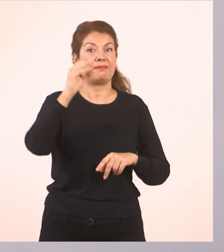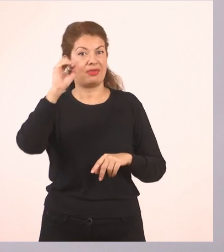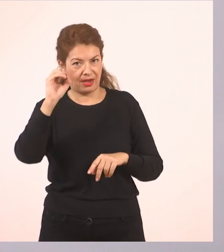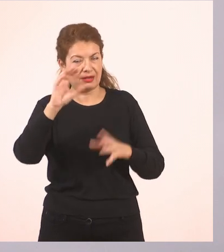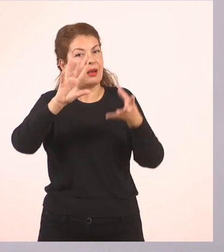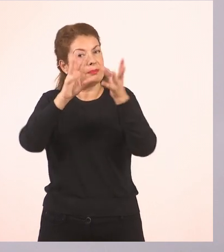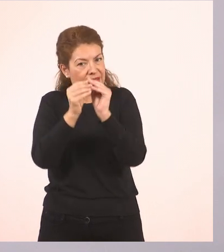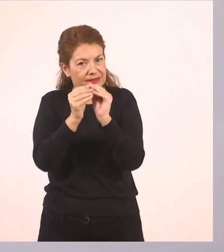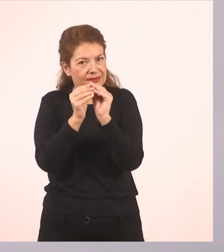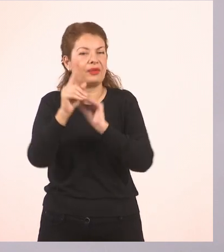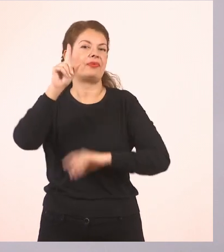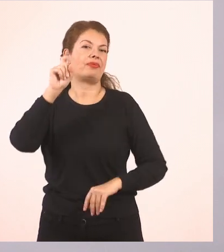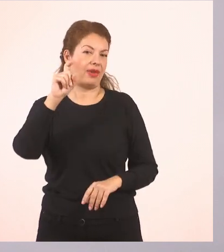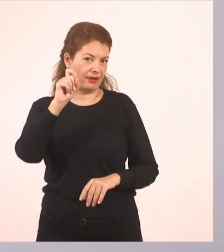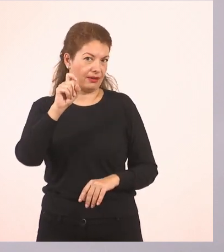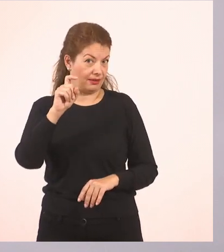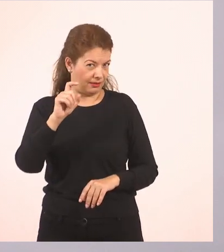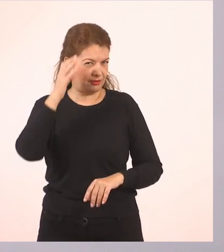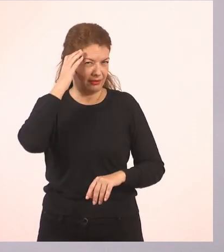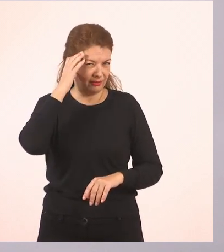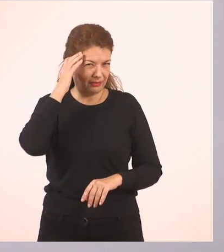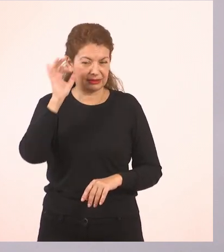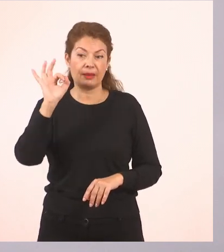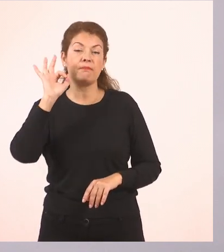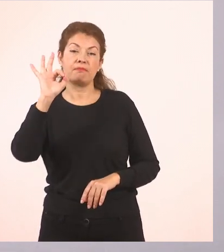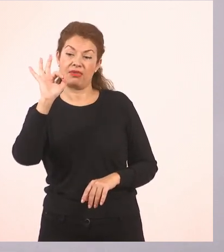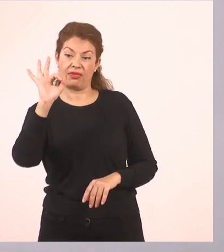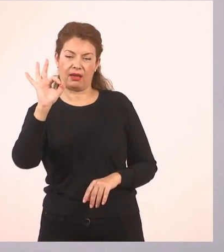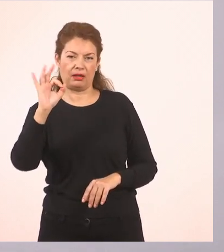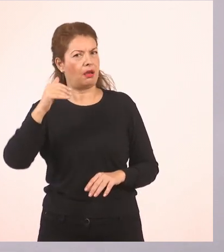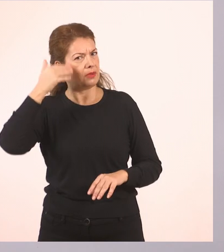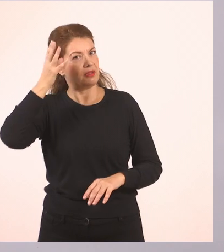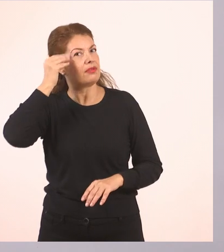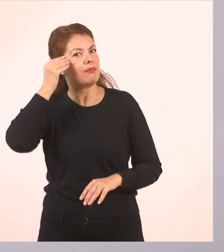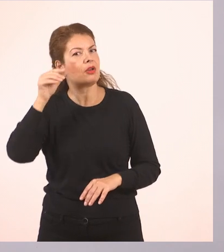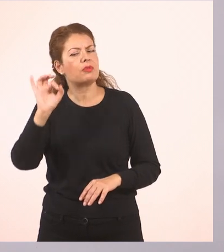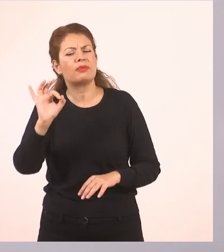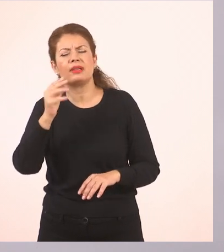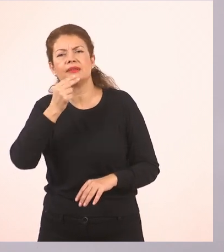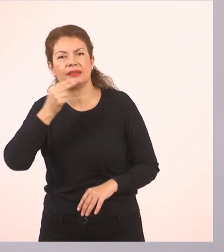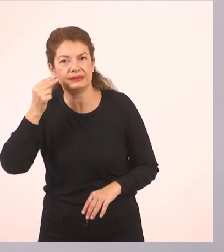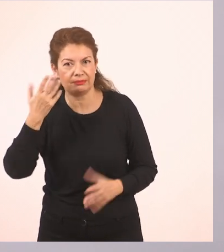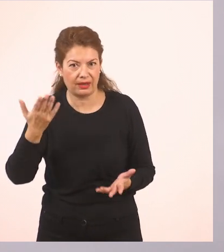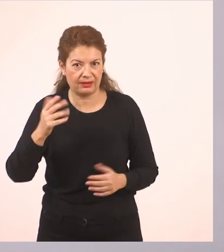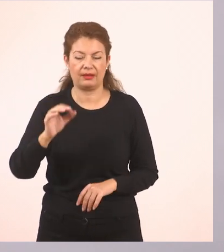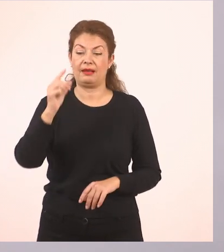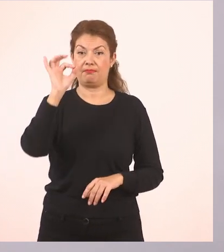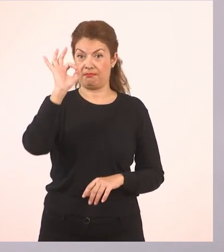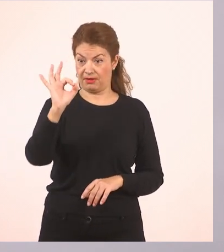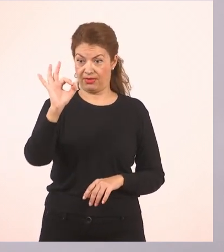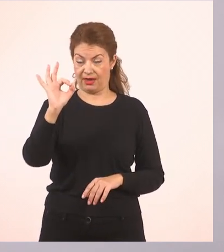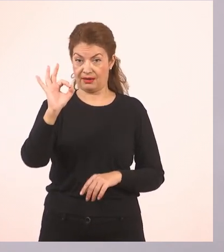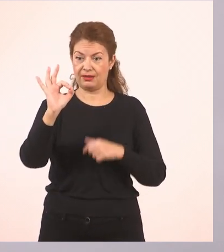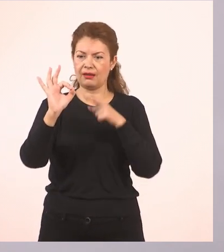Βάζω το 0, που είναι οι μοναδούλες μου, θα μιλήσουμε αργότερα για αυτές, και μπροστά με